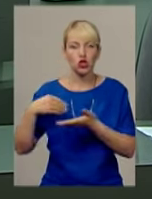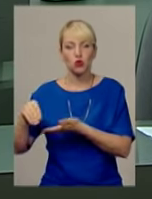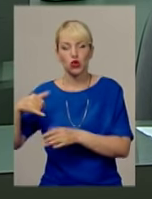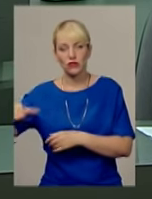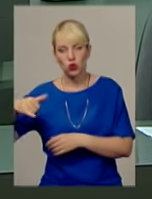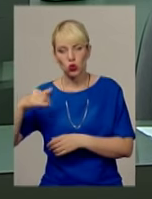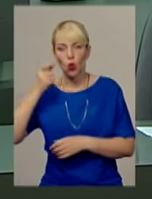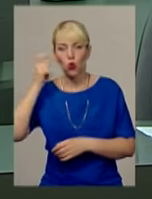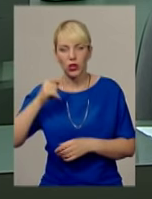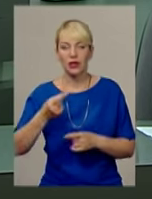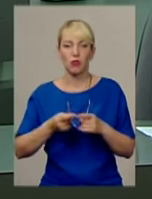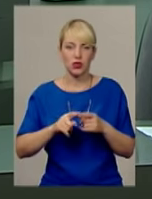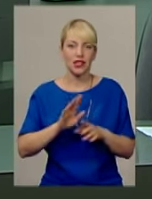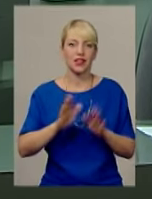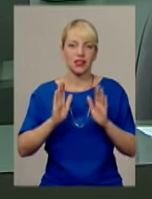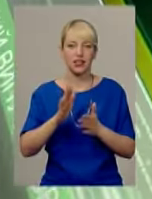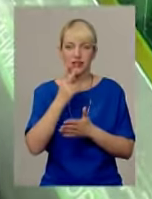Про це і не тільки. Дивіться далі.